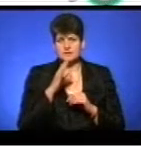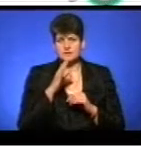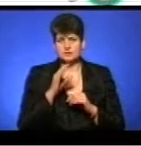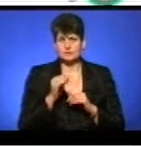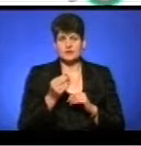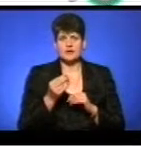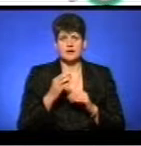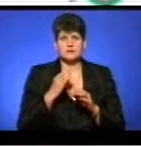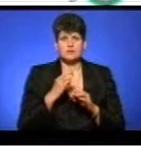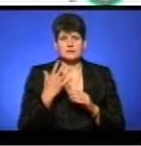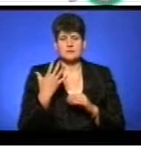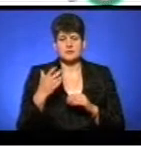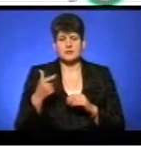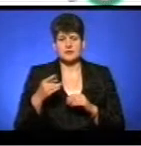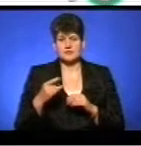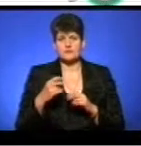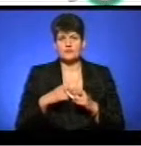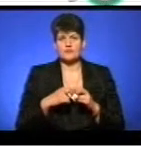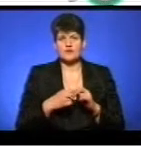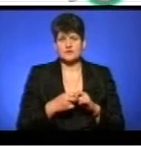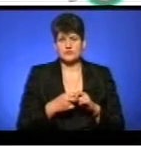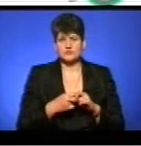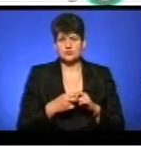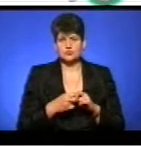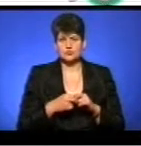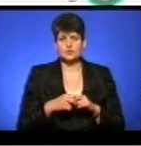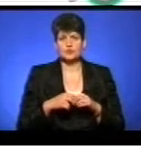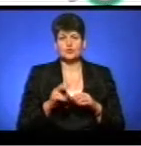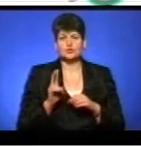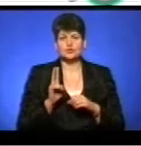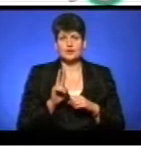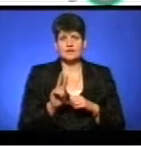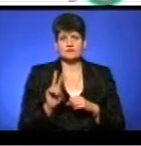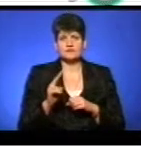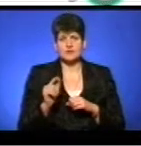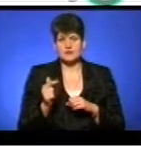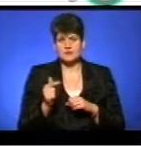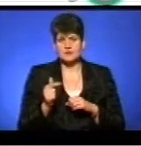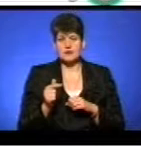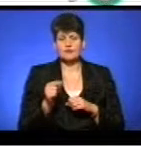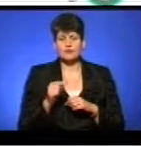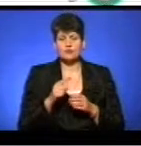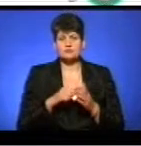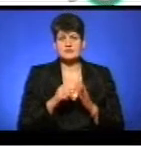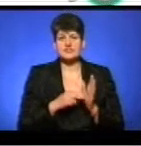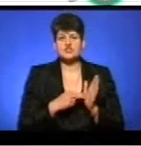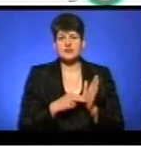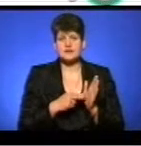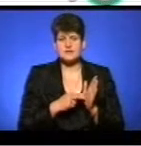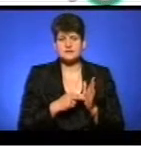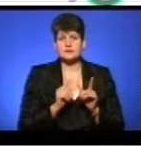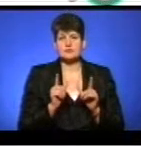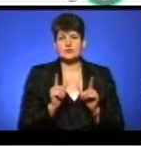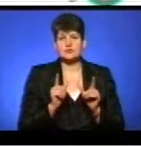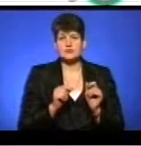таксі, автобуси 5 гривень, а в Івано-Франківську тролейбус коштує навіть 2 гривень. А в такому місті, як Черкаси, то проїзд